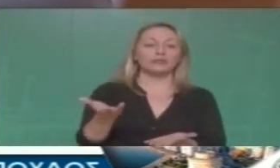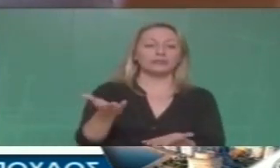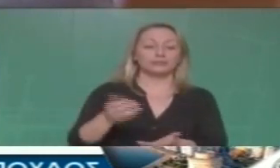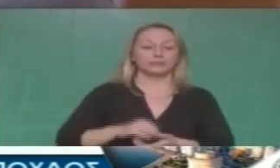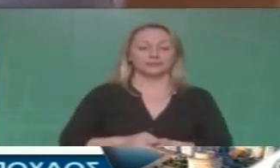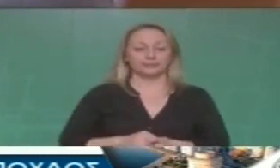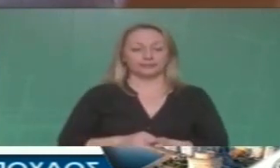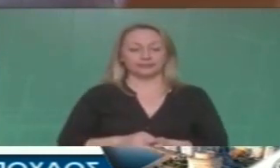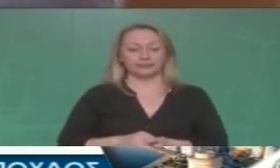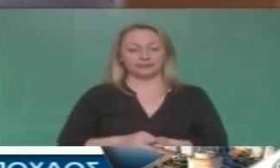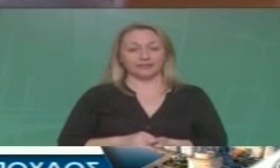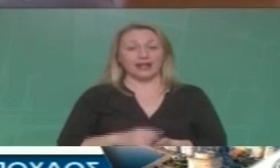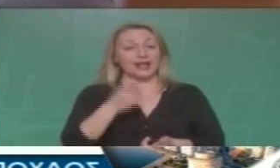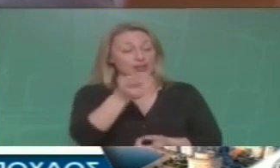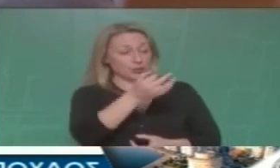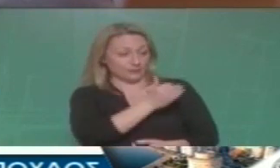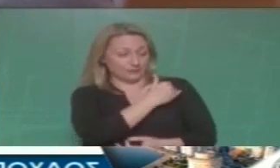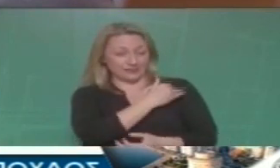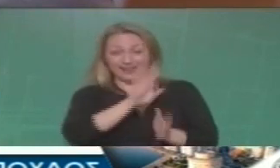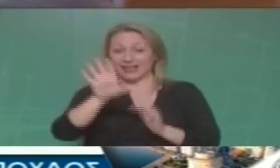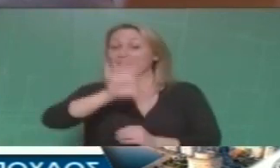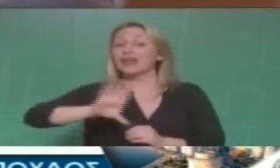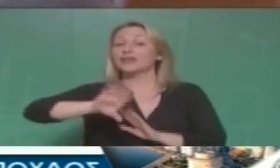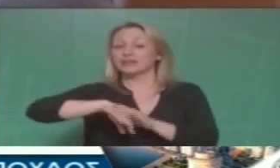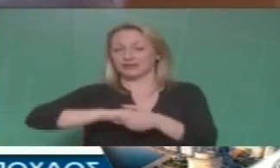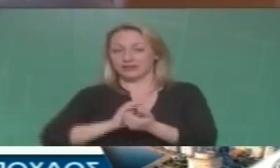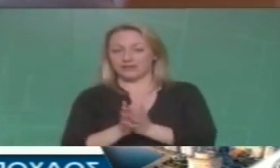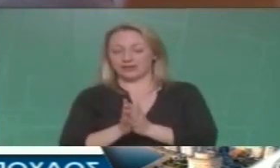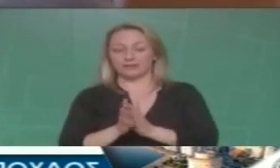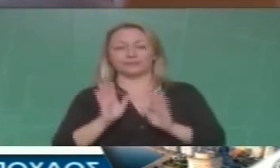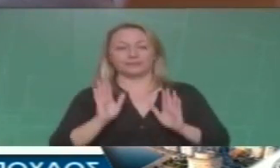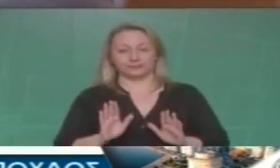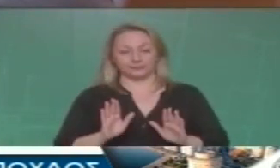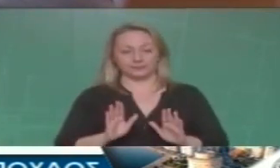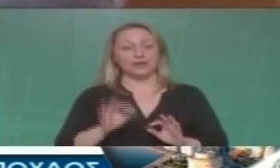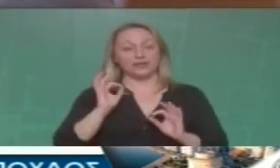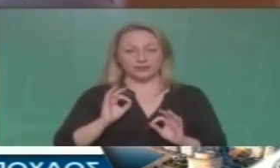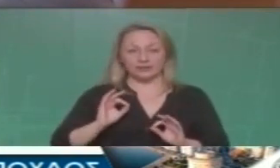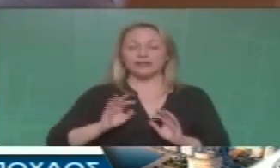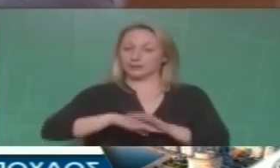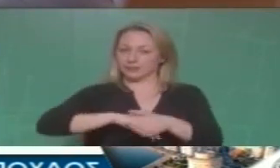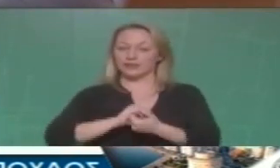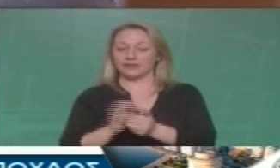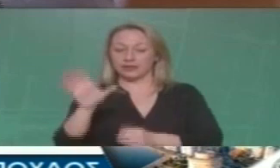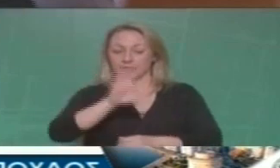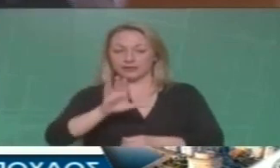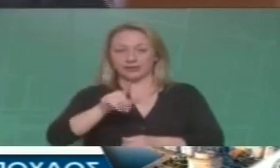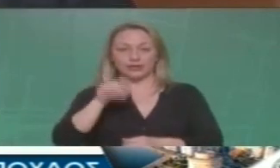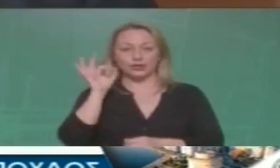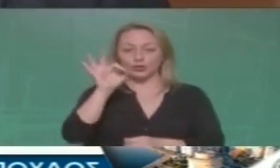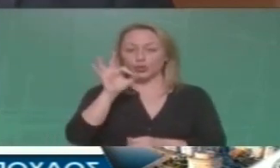Θα πούν να δες ενδιαφέρει η έκθεση Κοιτάξτε λίγο Μας ενδιαφέρει η έκθεση Ρωτωθήμου είναι ποιον εξυπηρετεί